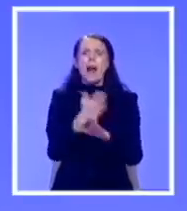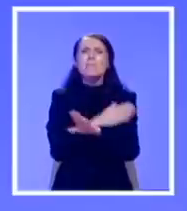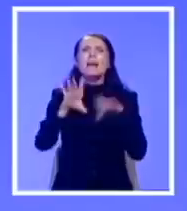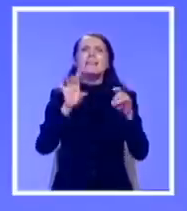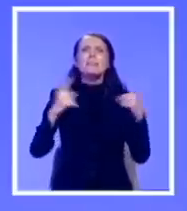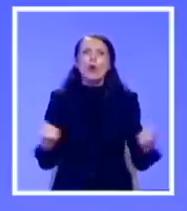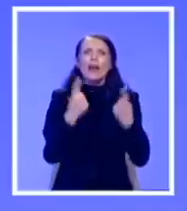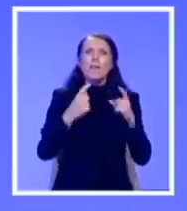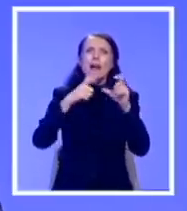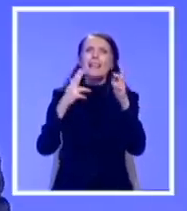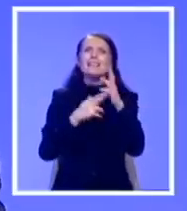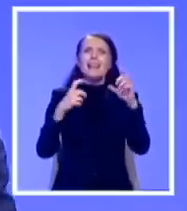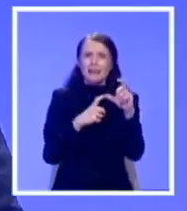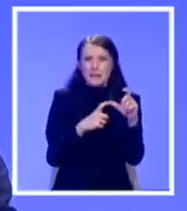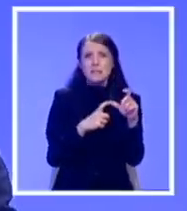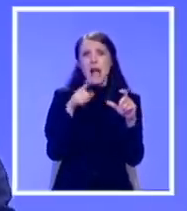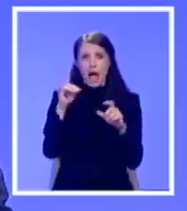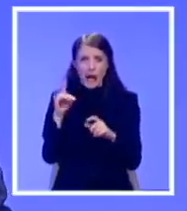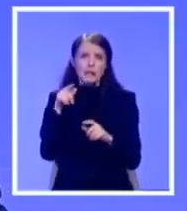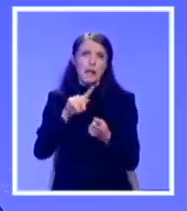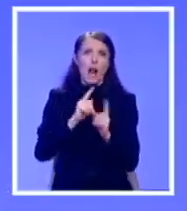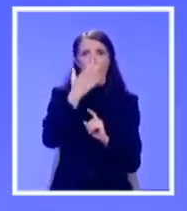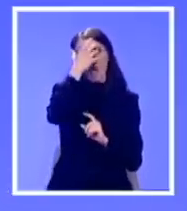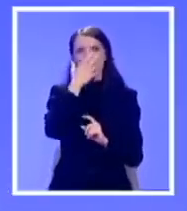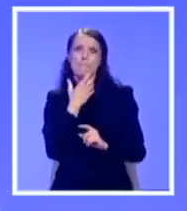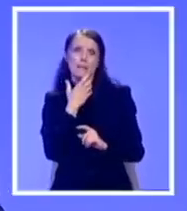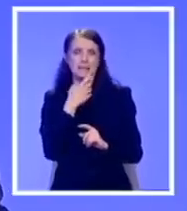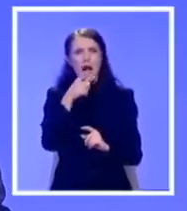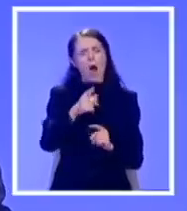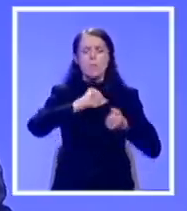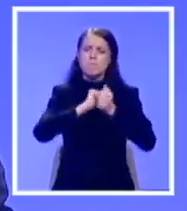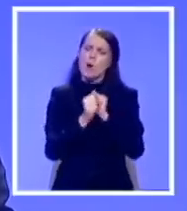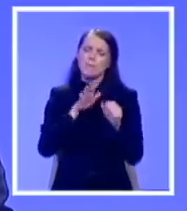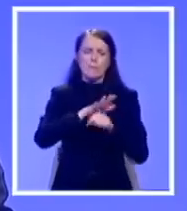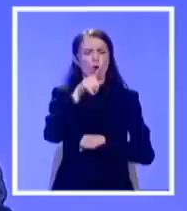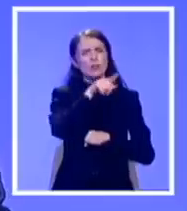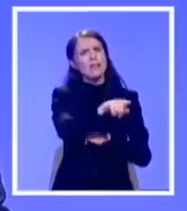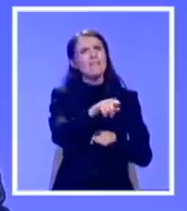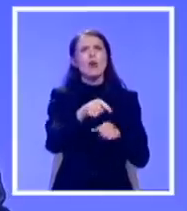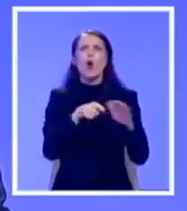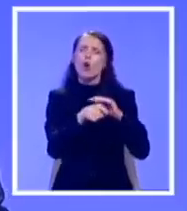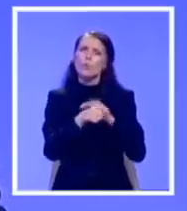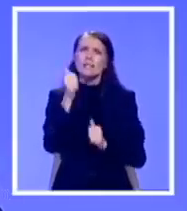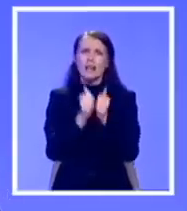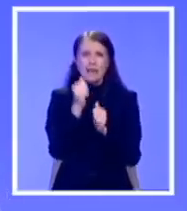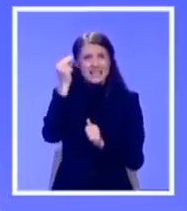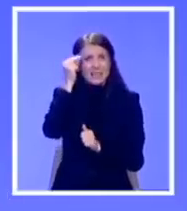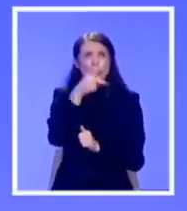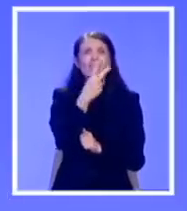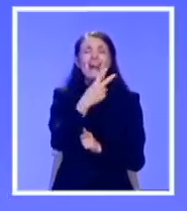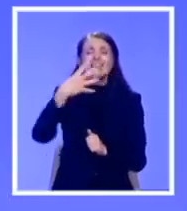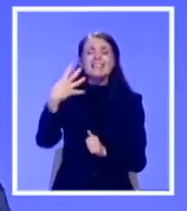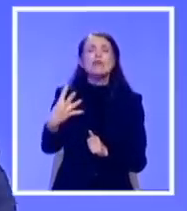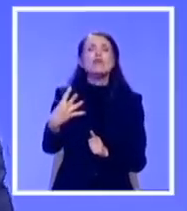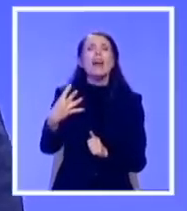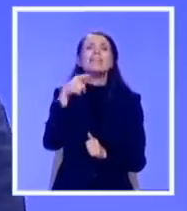Srepske napredne stranke presvučenih radikala na temu korupcija i kriminala. Da li se sećate ispitivanja 24 sporne privatizacije,